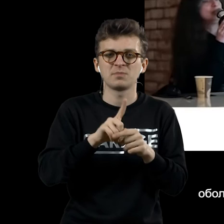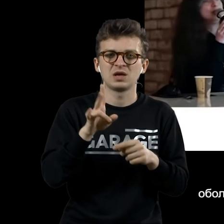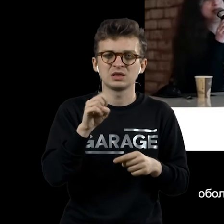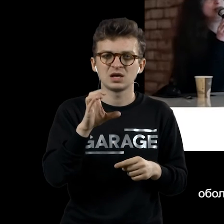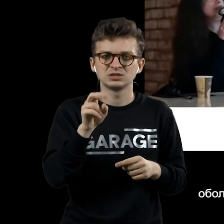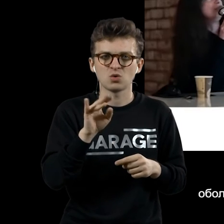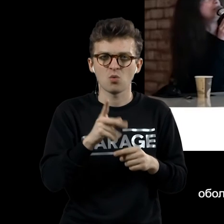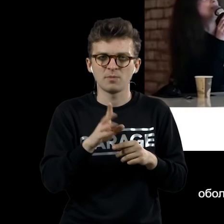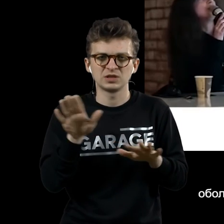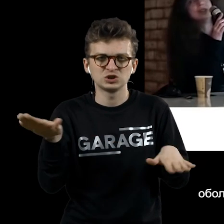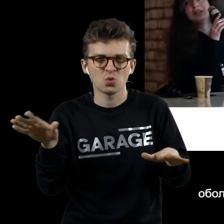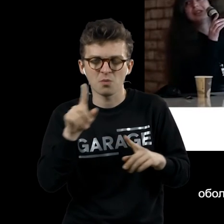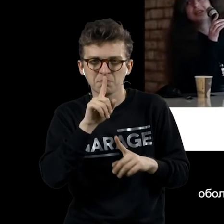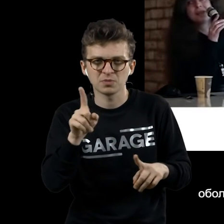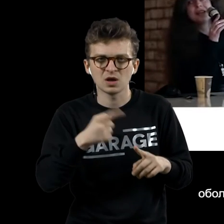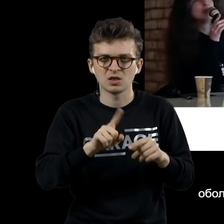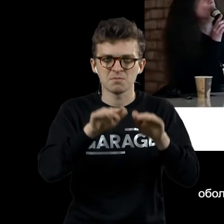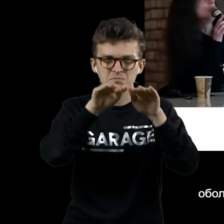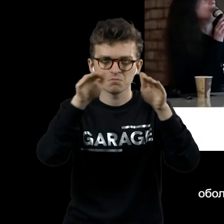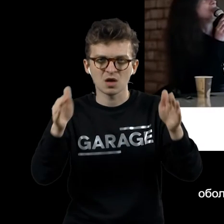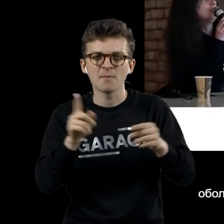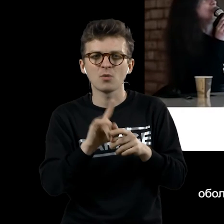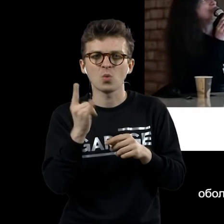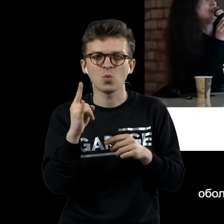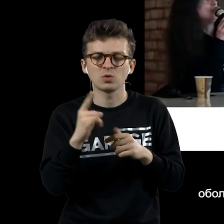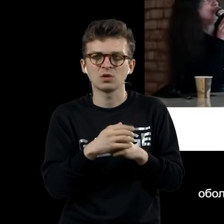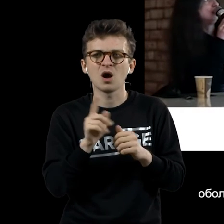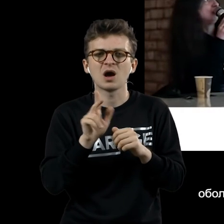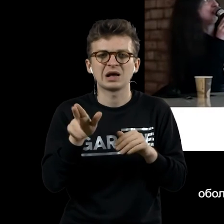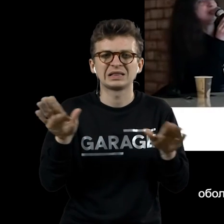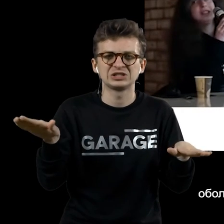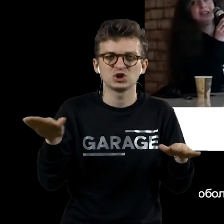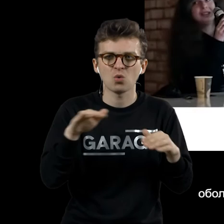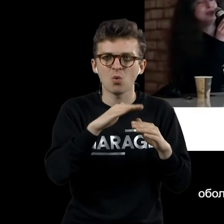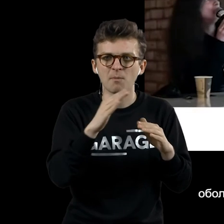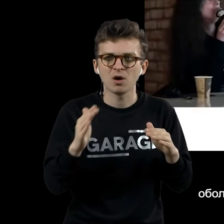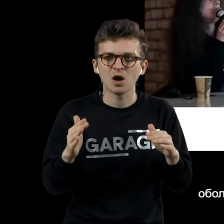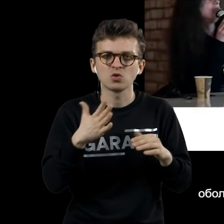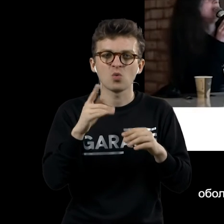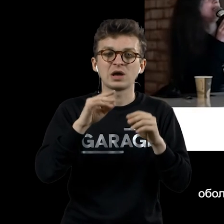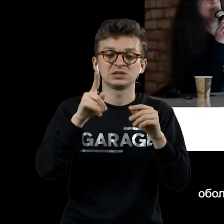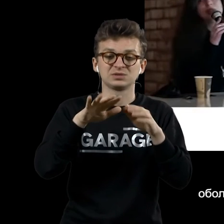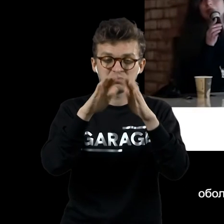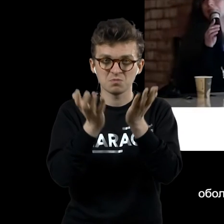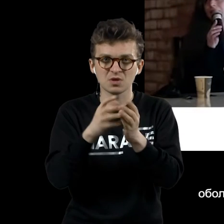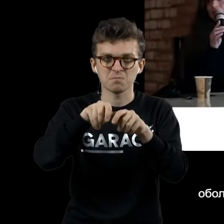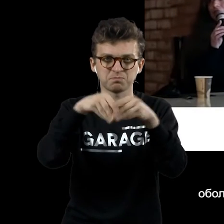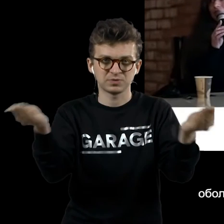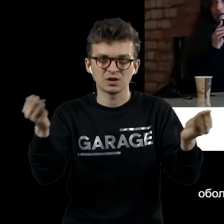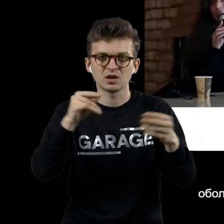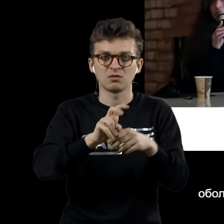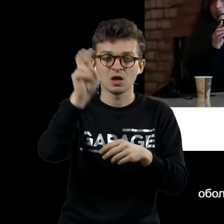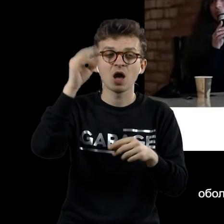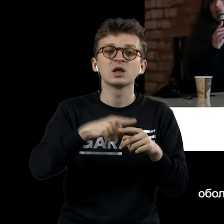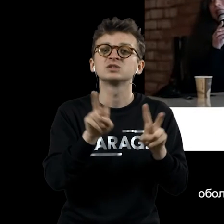Вот эта самая оболочка этой куколки, вот само это насекомое, которое выпадает из этой куколки. Еще она называется